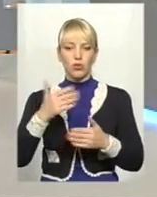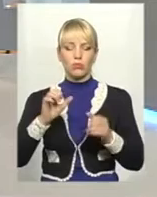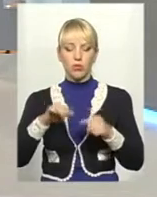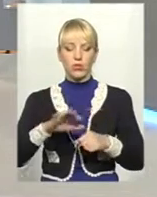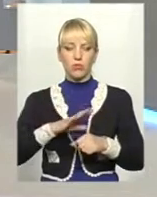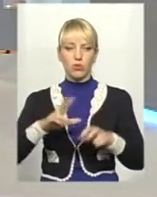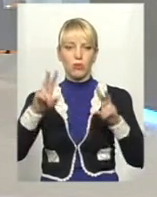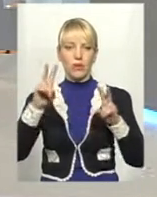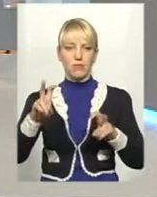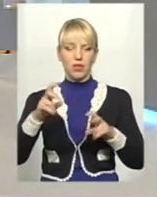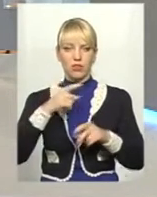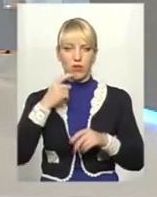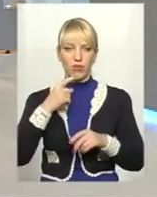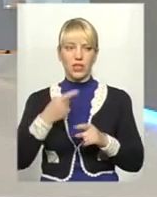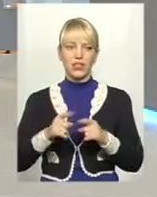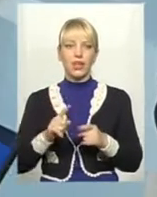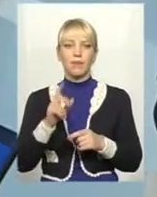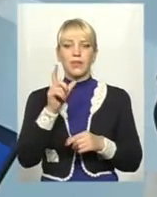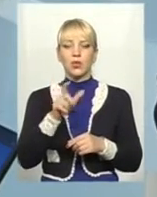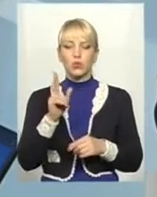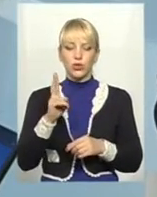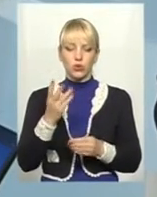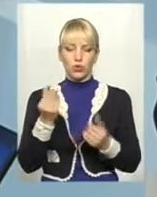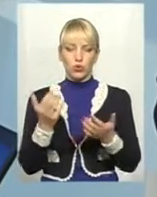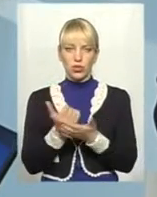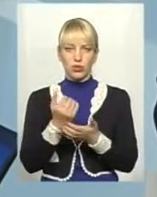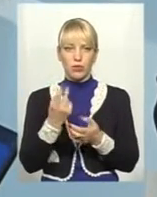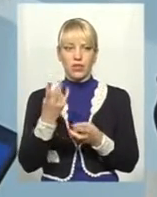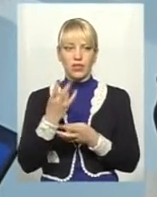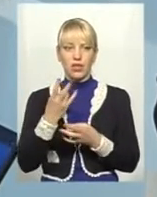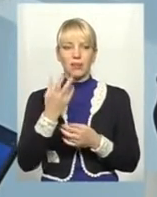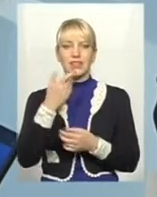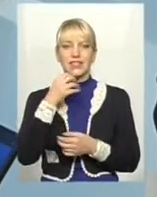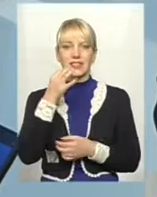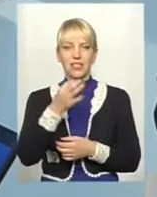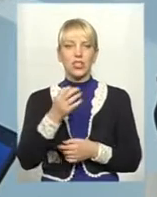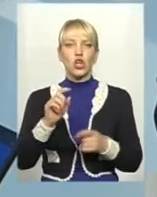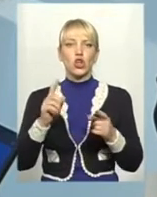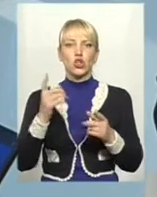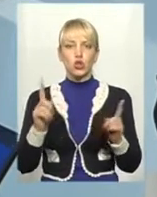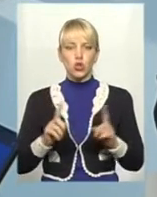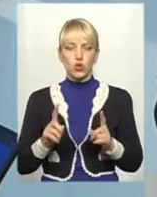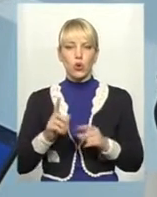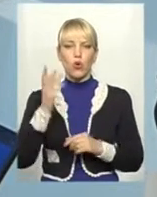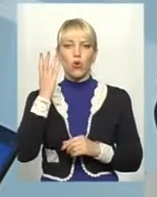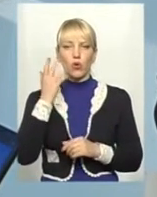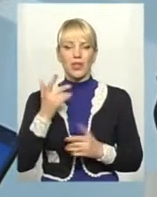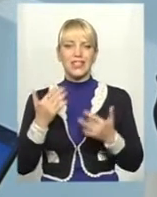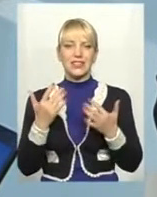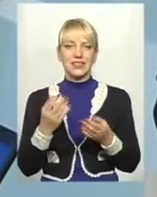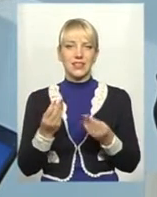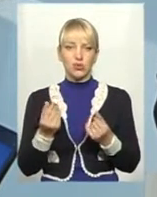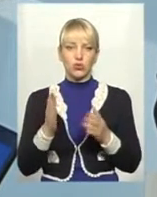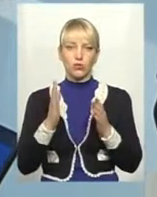розумієте, хто заробляє кошти, це люди конкретні, їм треба сказати, що, коли і скільки коштує. Тоді буде розмова. Щораз,